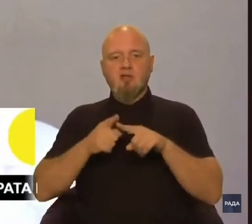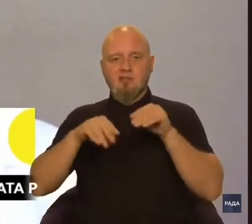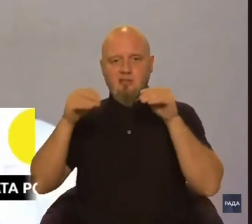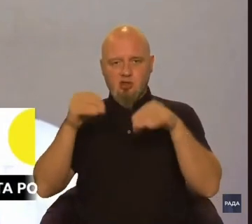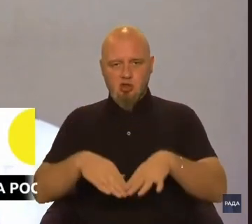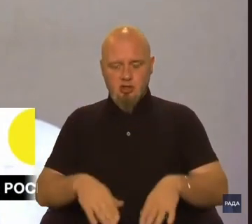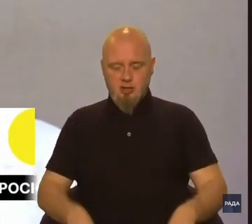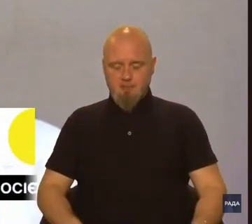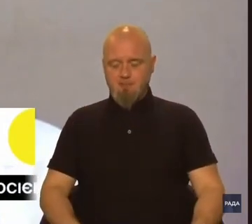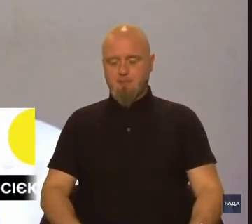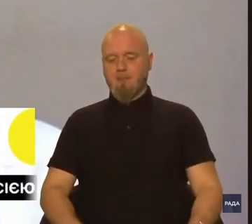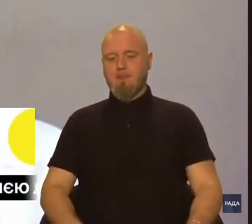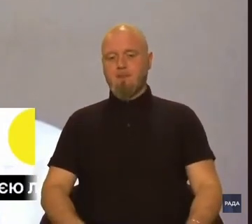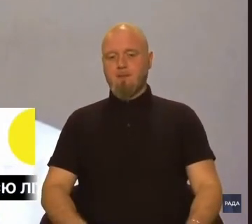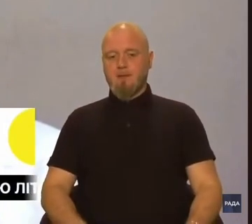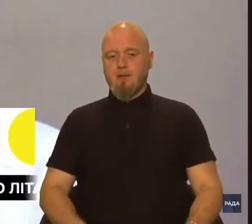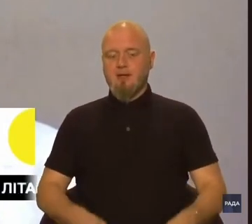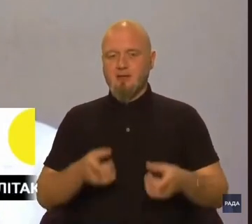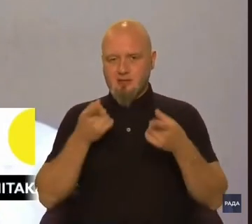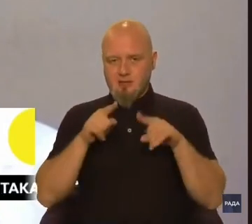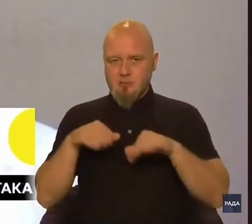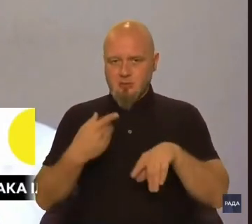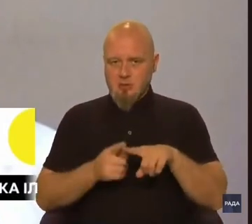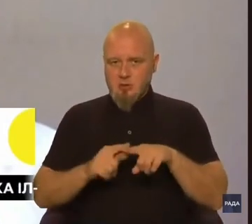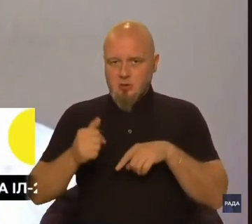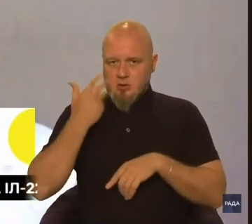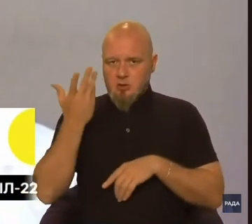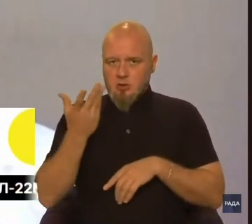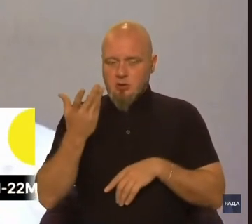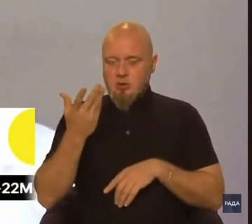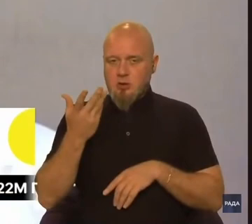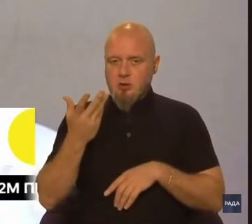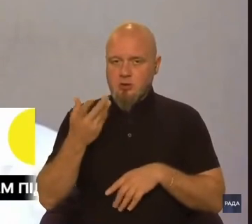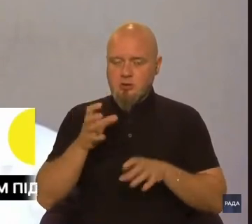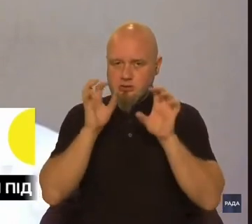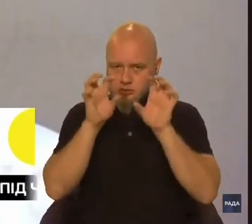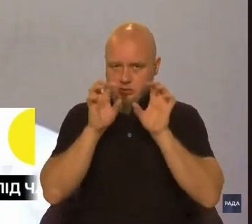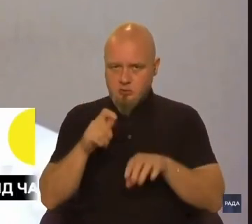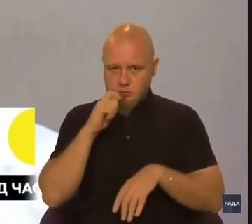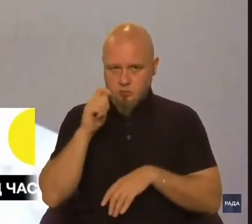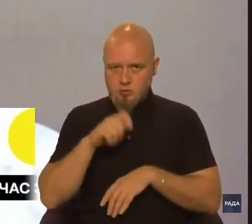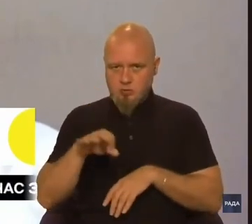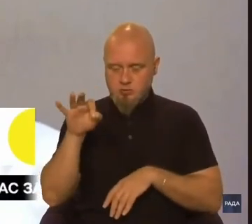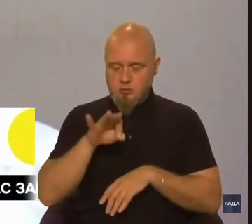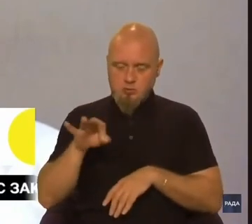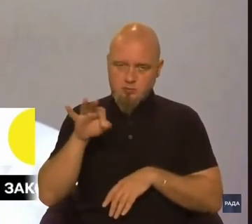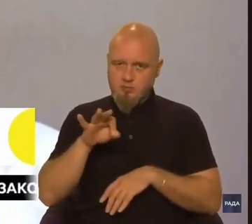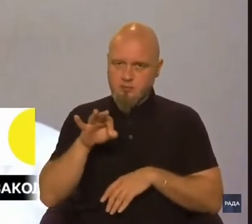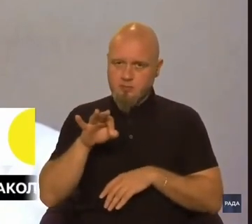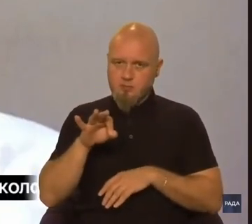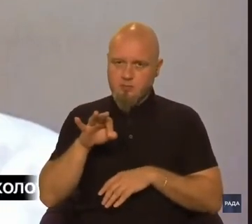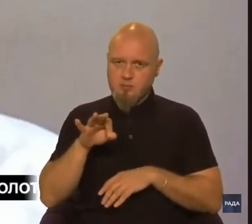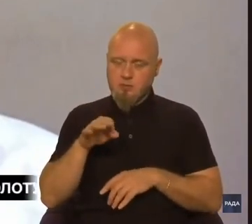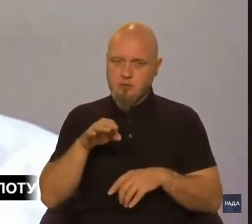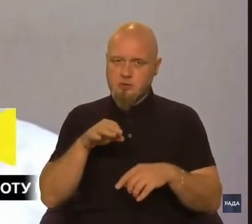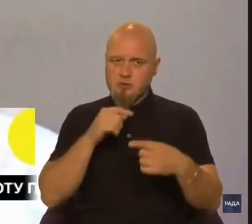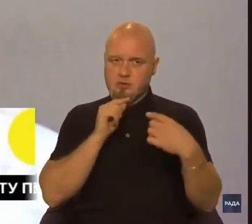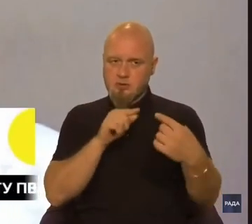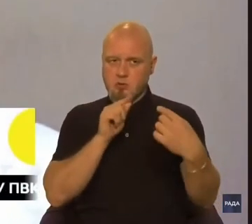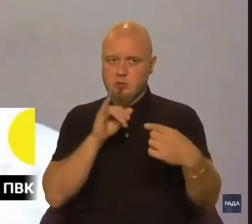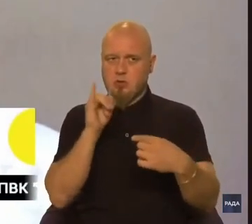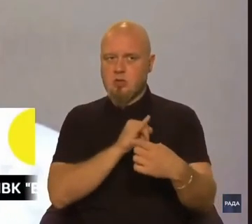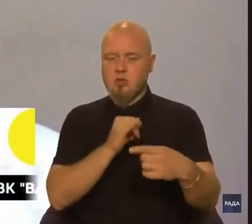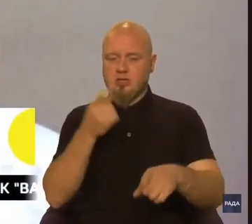Дійсно, після того, як закон України про засудження і